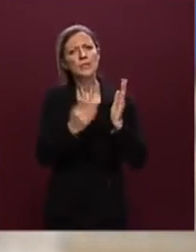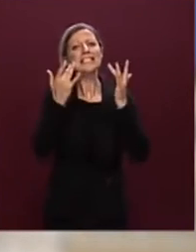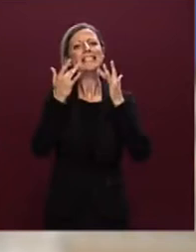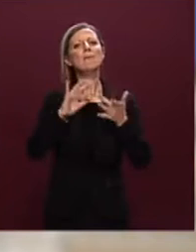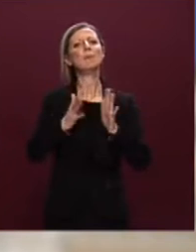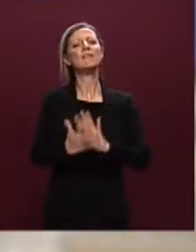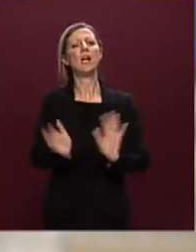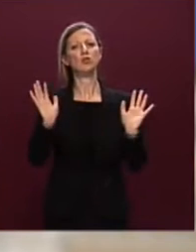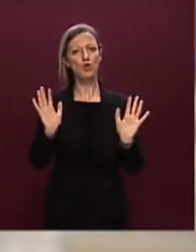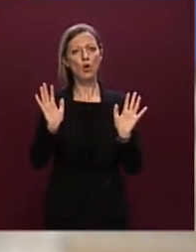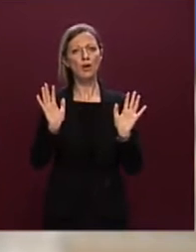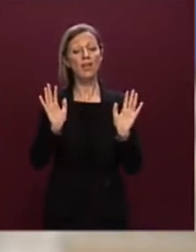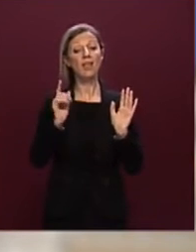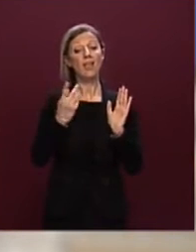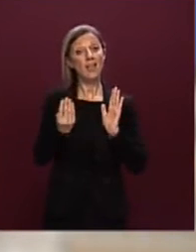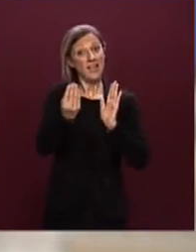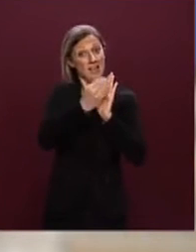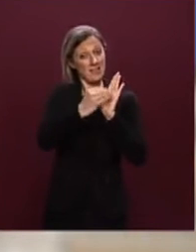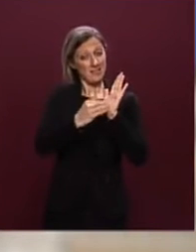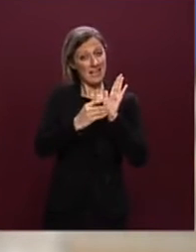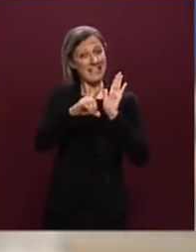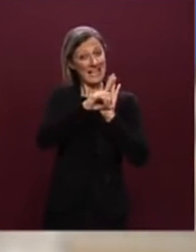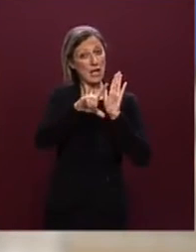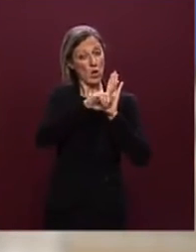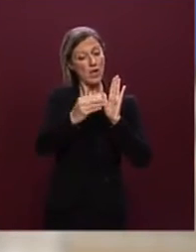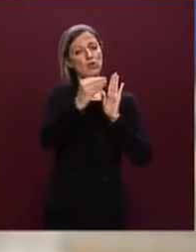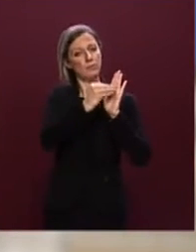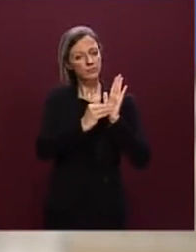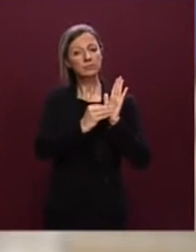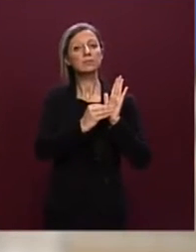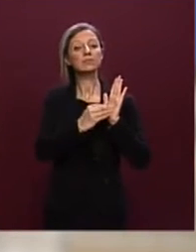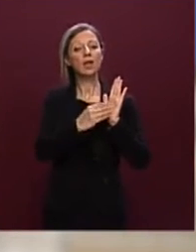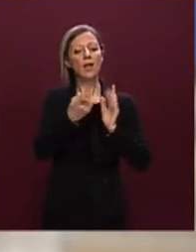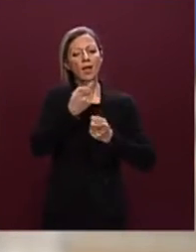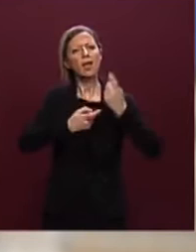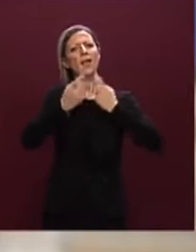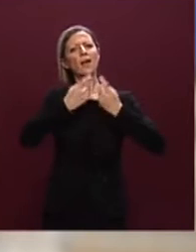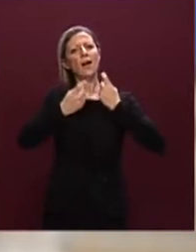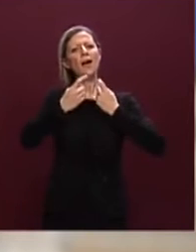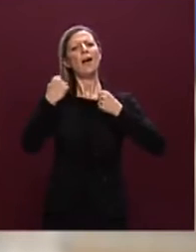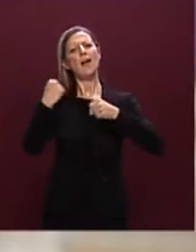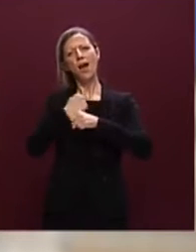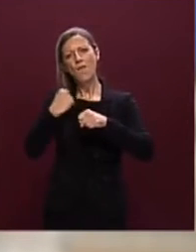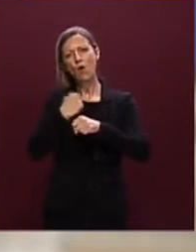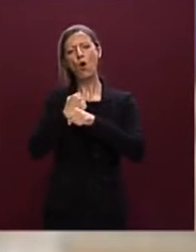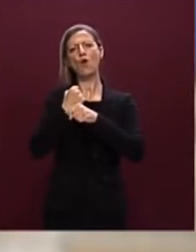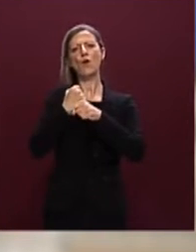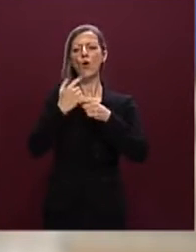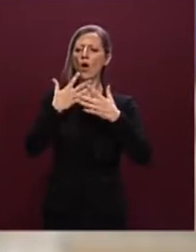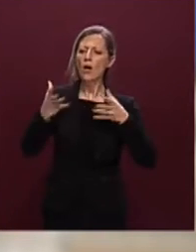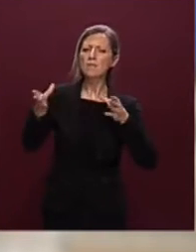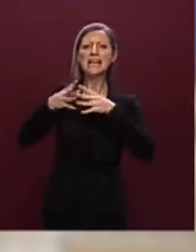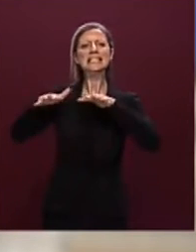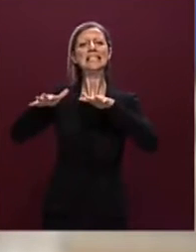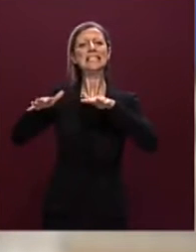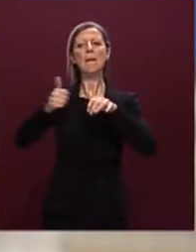inserite all'interno del decreto legge e che sono frutto di un lavoro e di una condivisione con l'intero